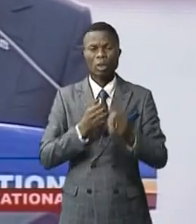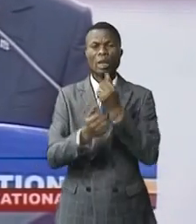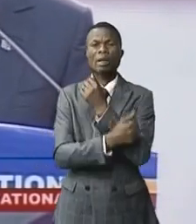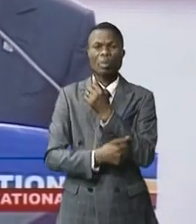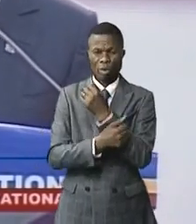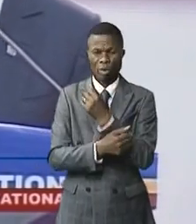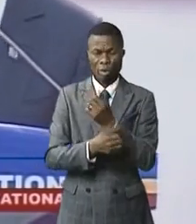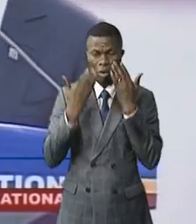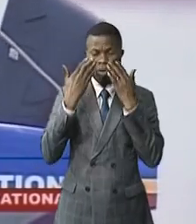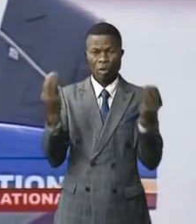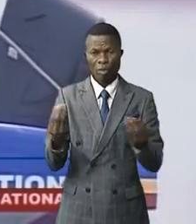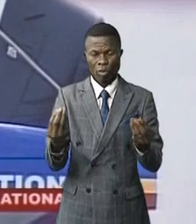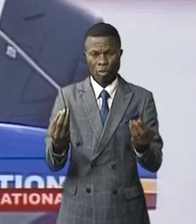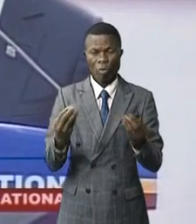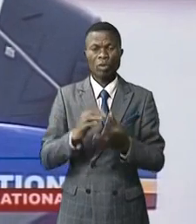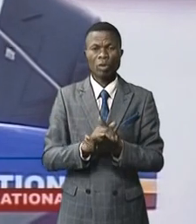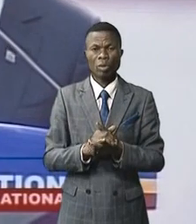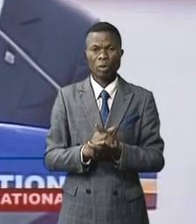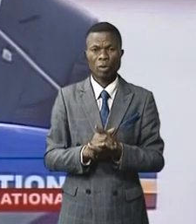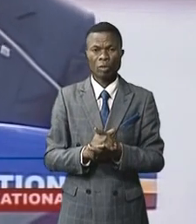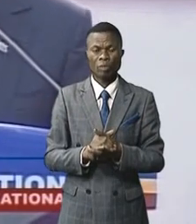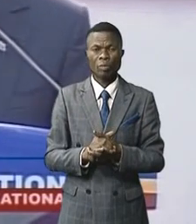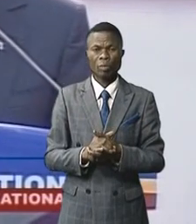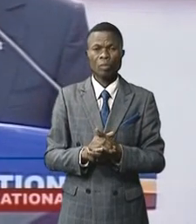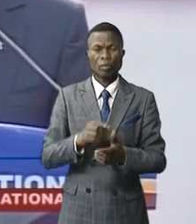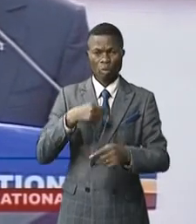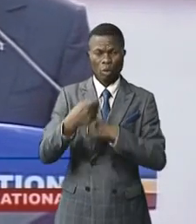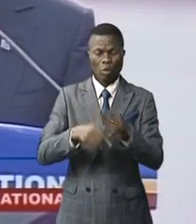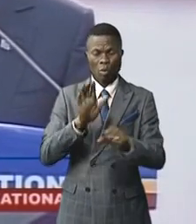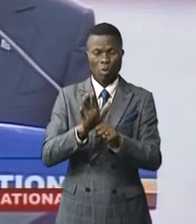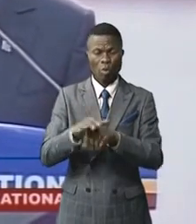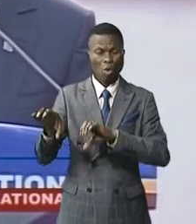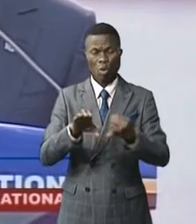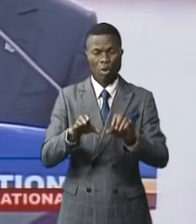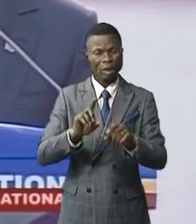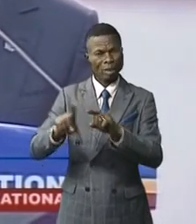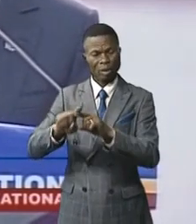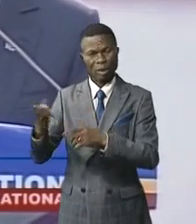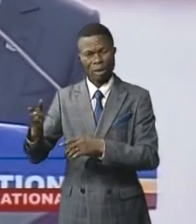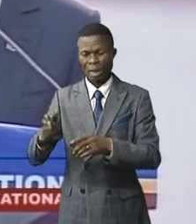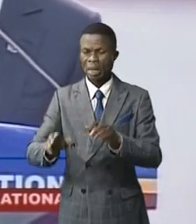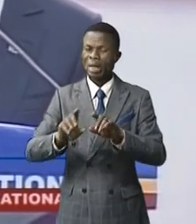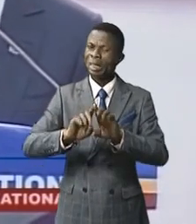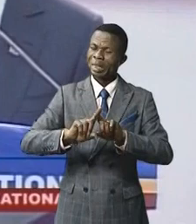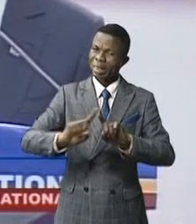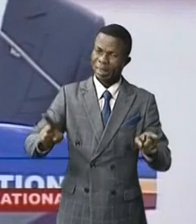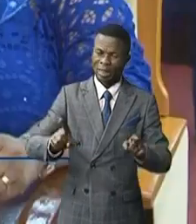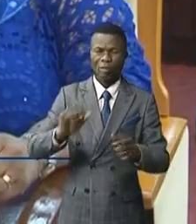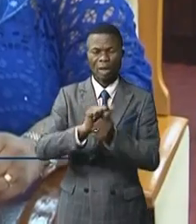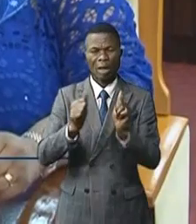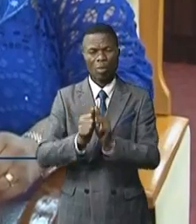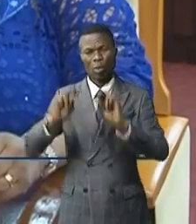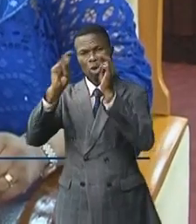Voilà pourquoi, au-delà de nos divergences, au-delà de nos appartenances politiques,